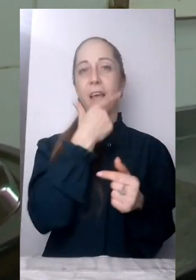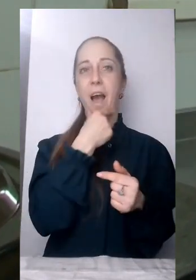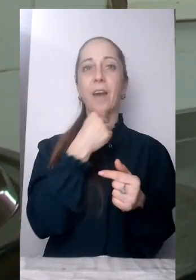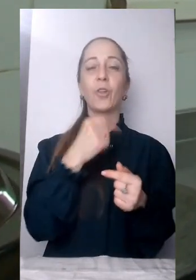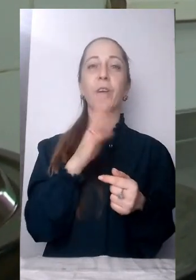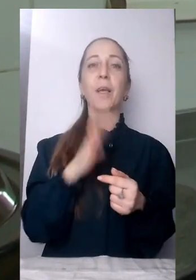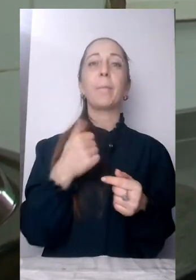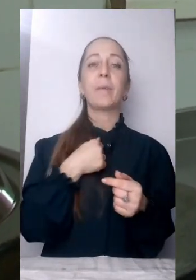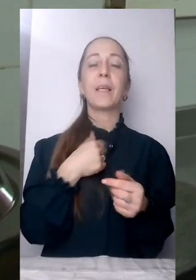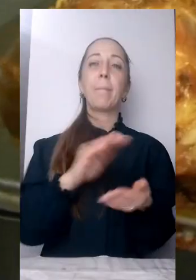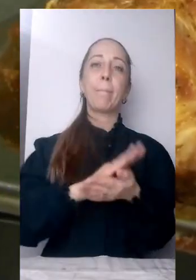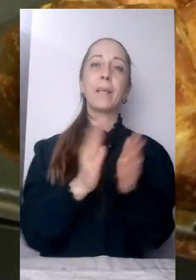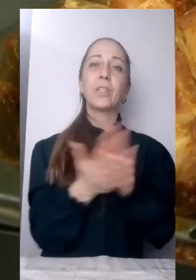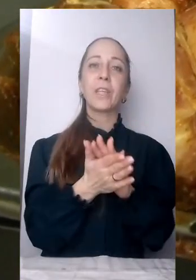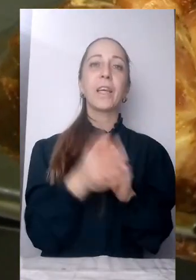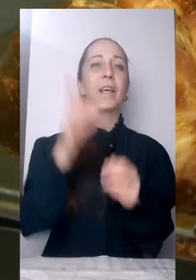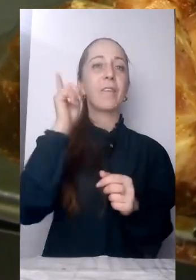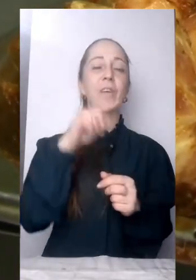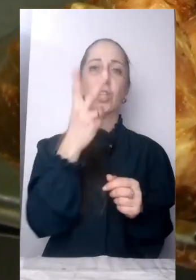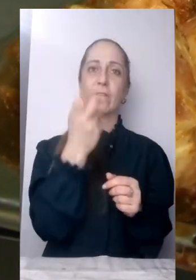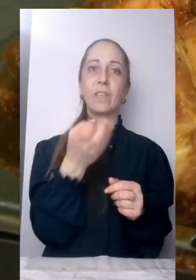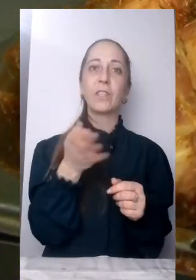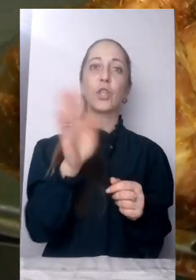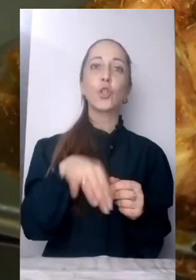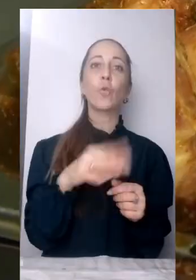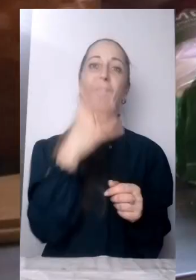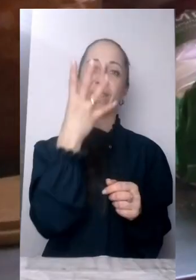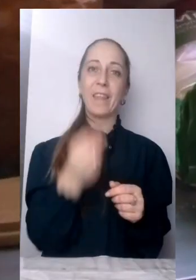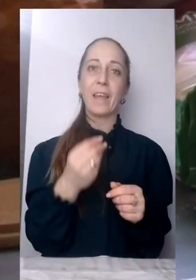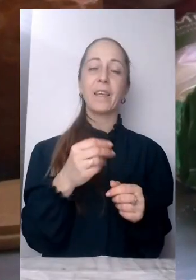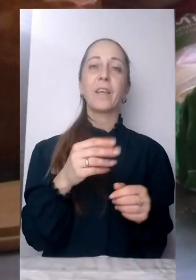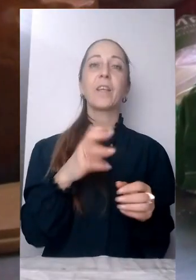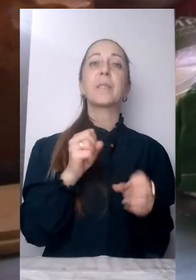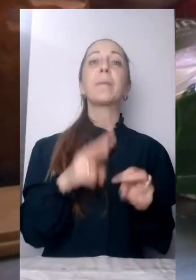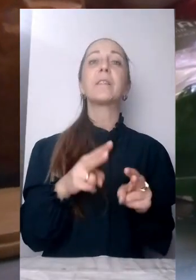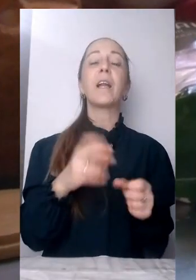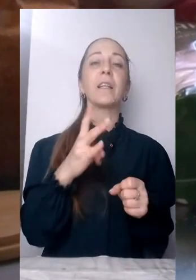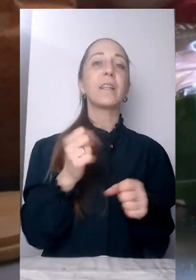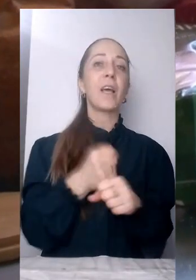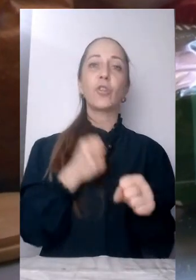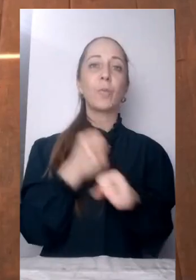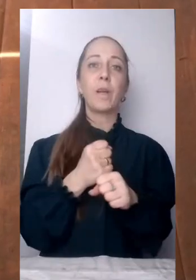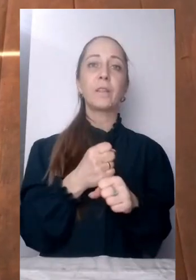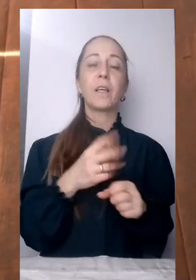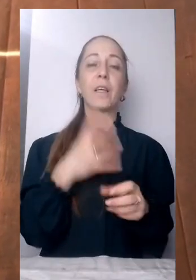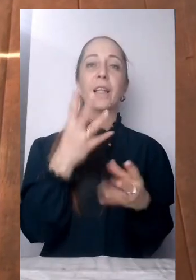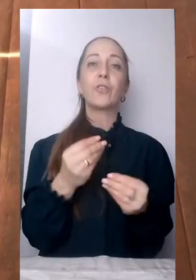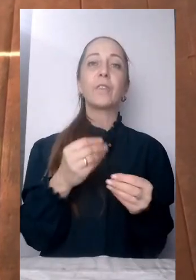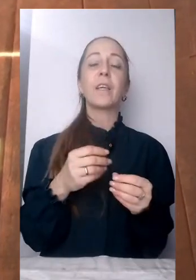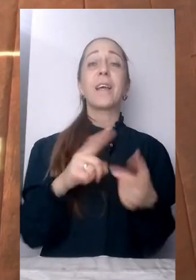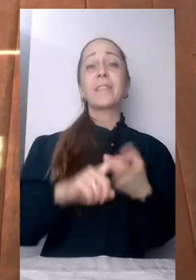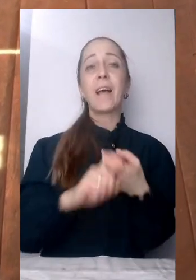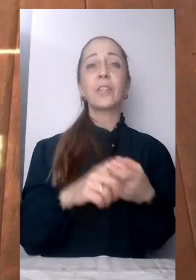мінімум 200 штук у день. Раціон жінки спеціально не розробляли. Меню на щодень залежить від наявності тих чи інших продуктів,